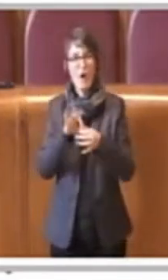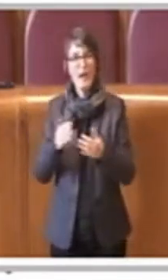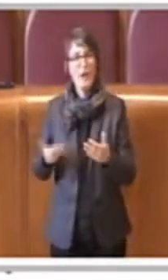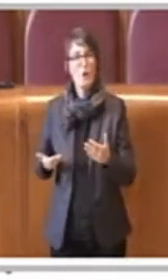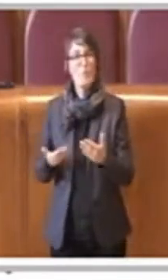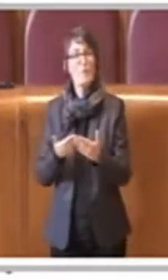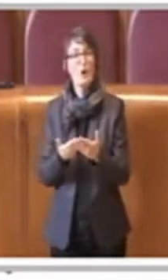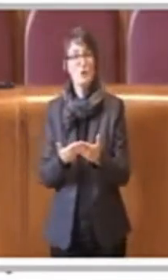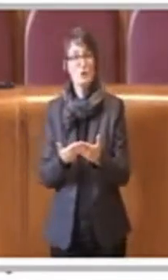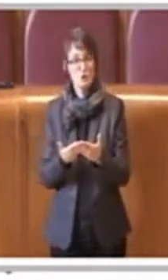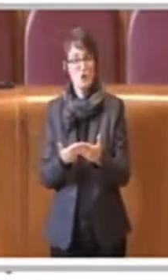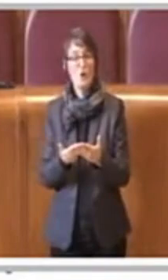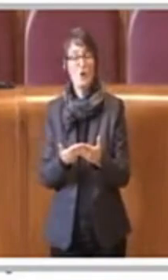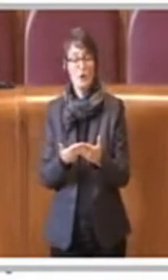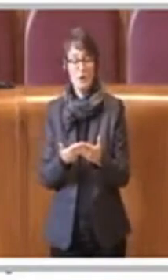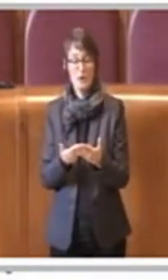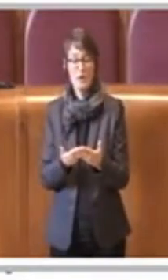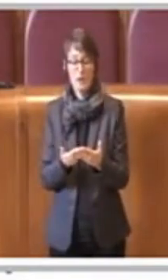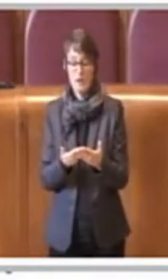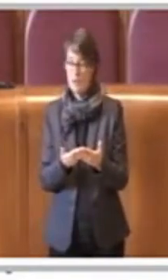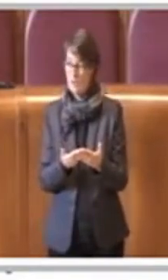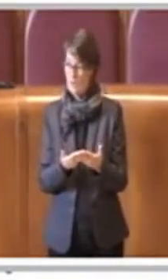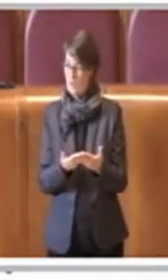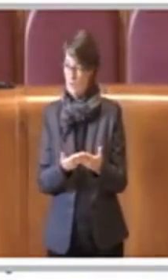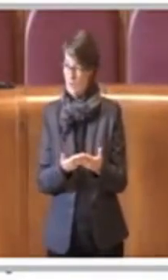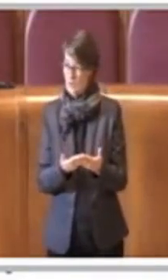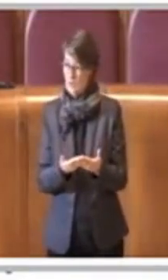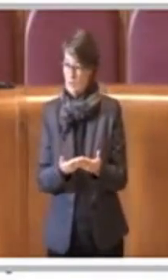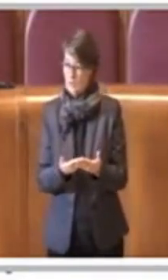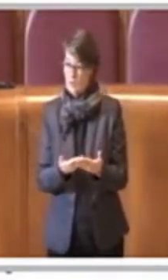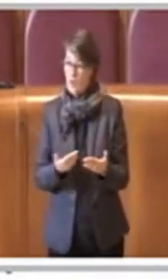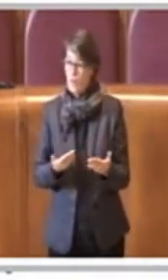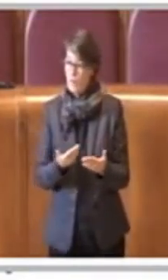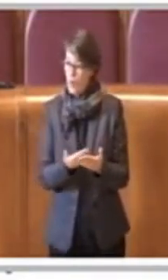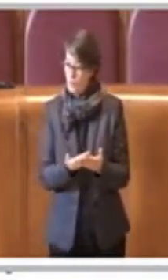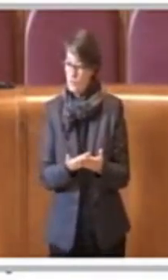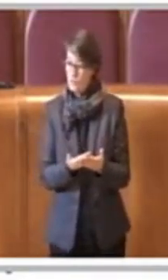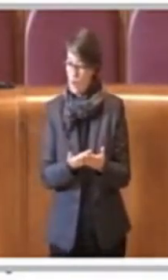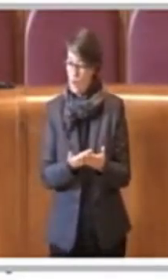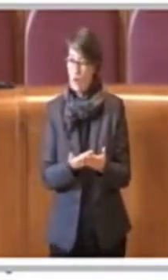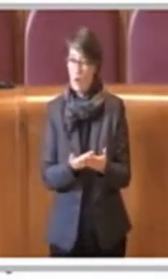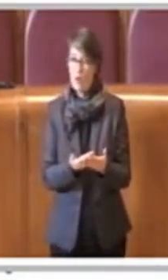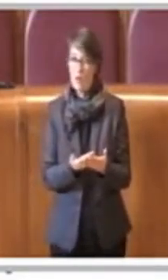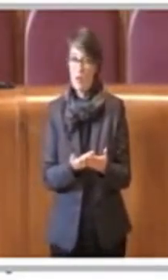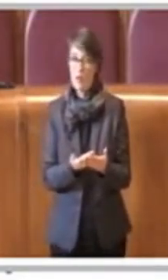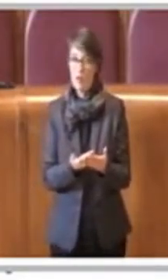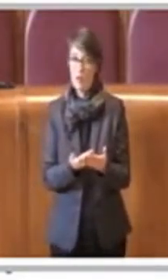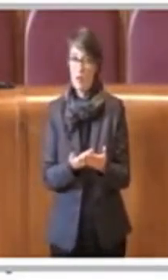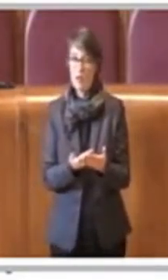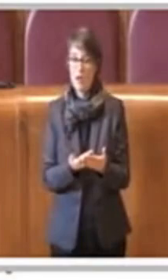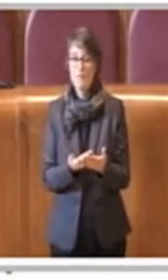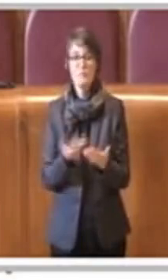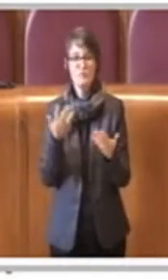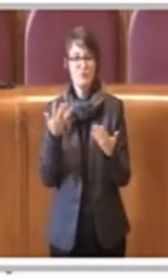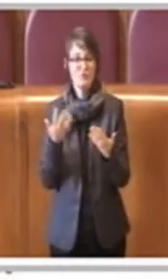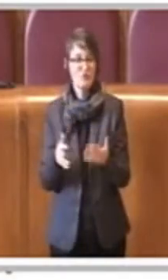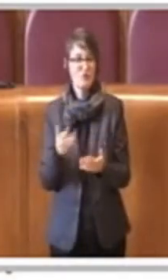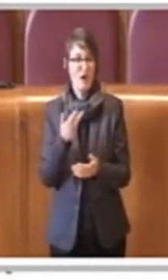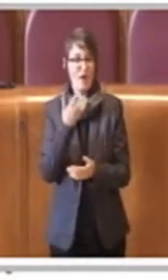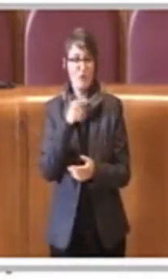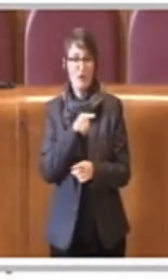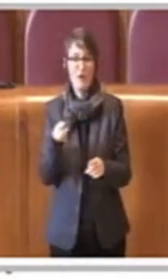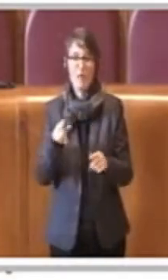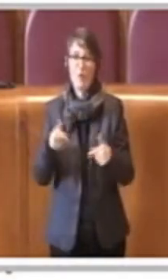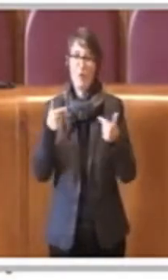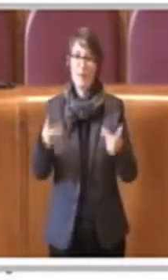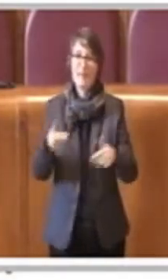decretava o comunque diciamo si sensibilizzava la città di Roma